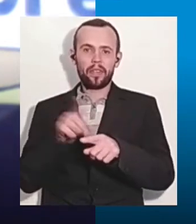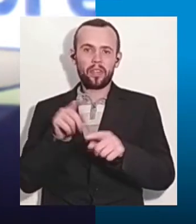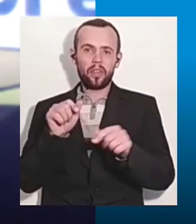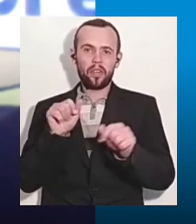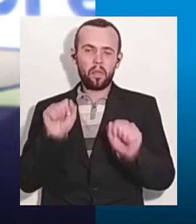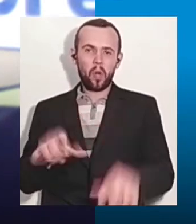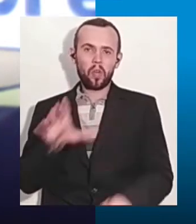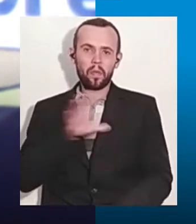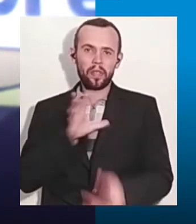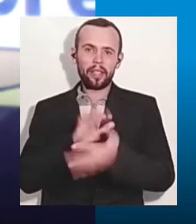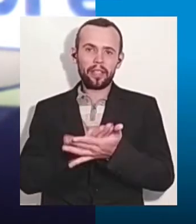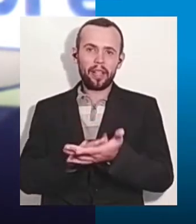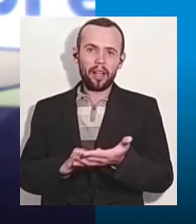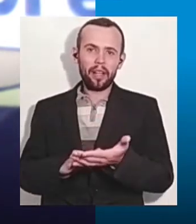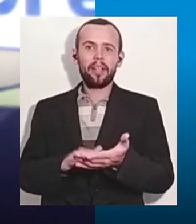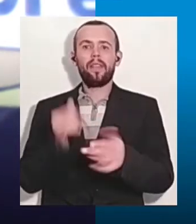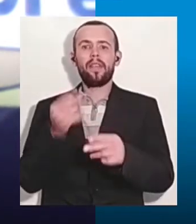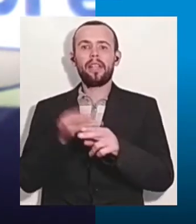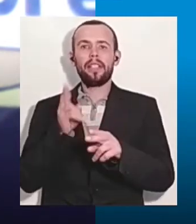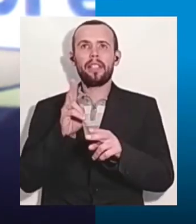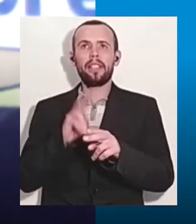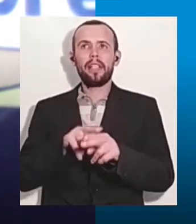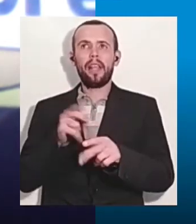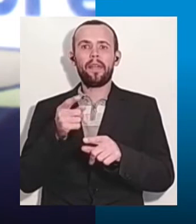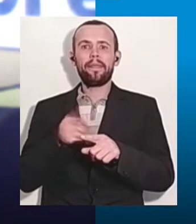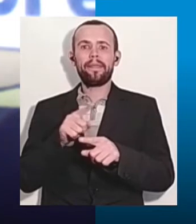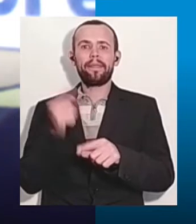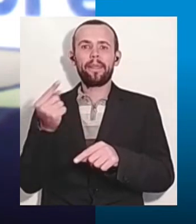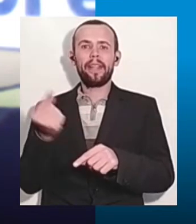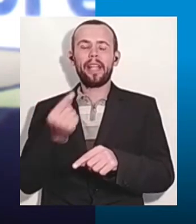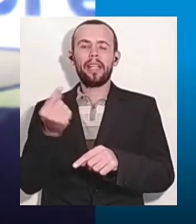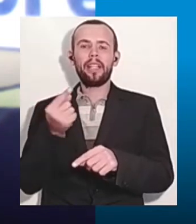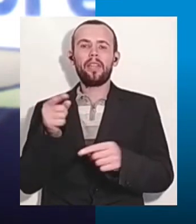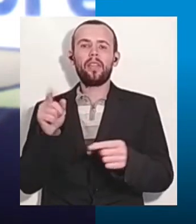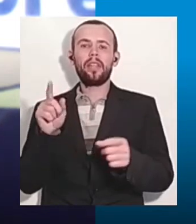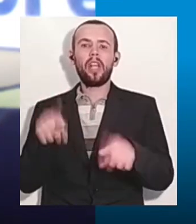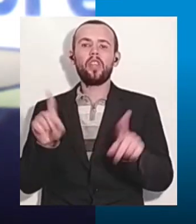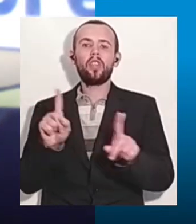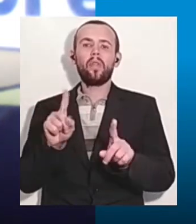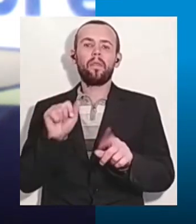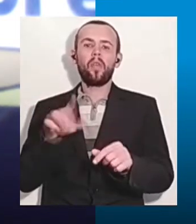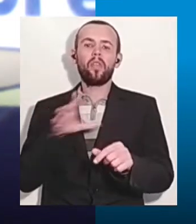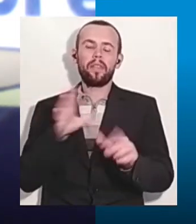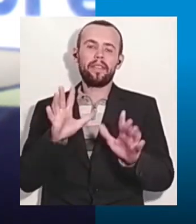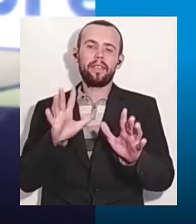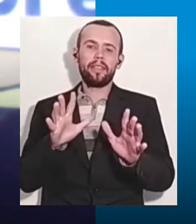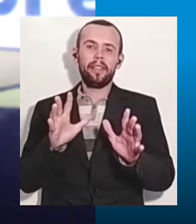припинилися доступ до місць позбавлення волі, в тому числі релігійним